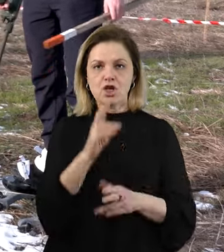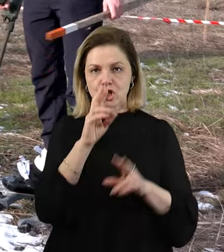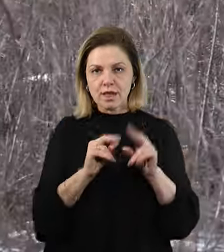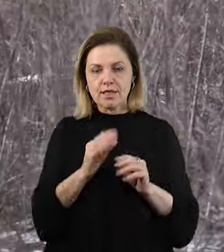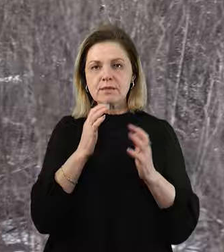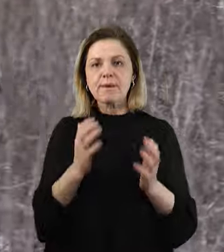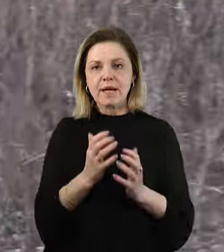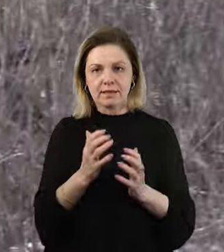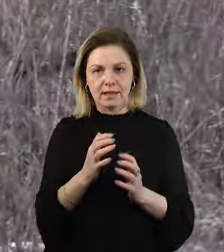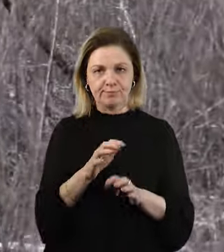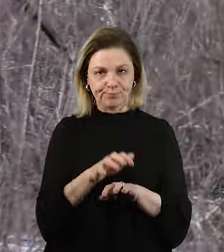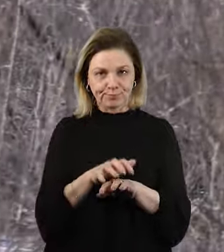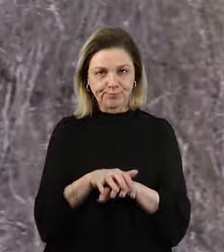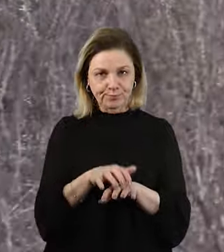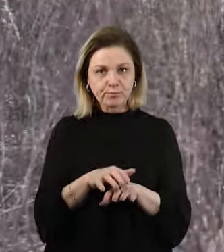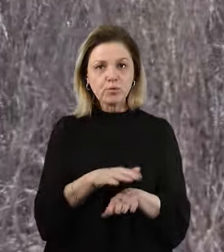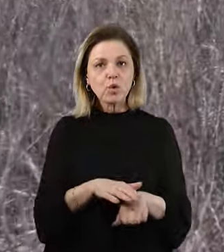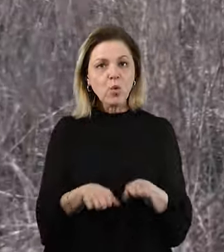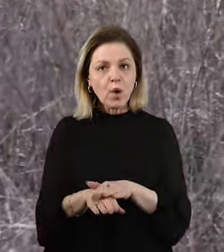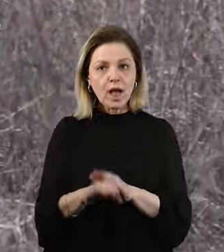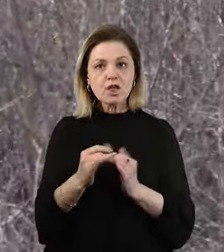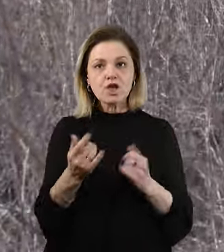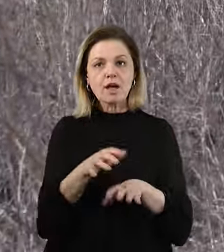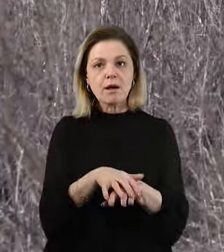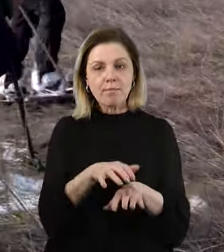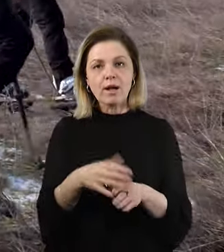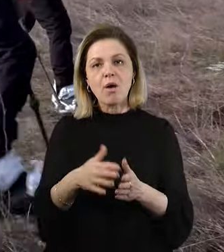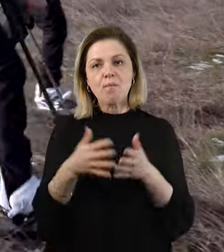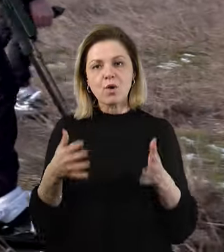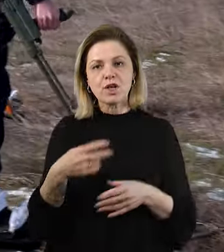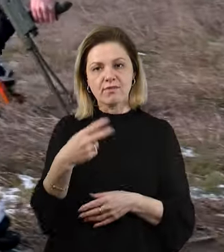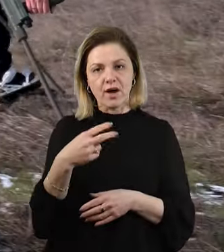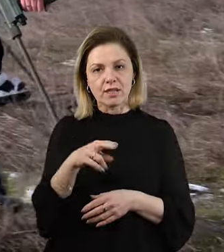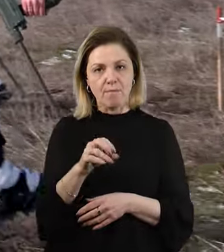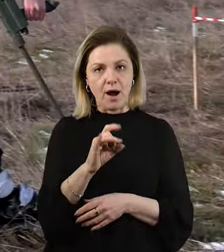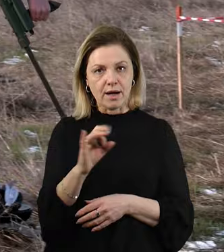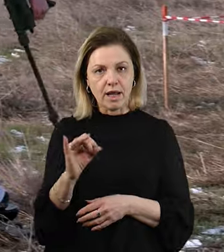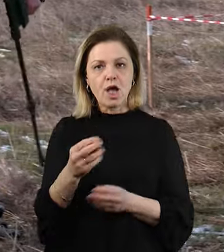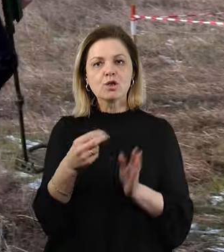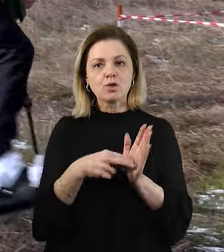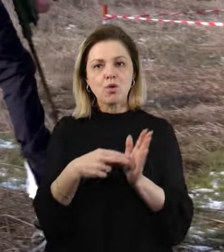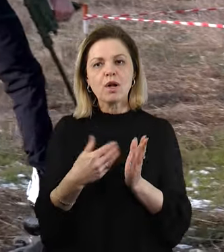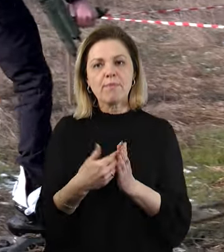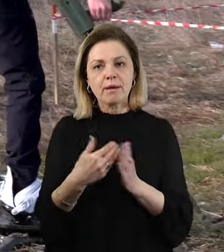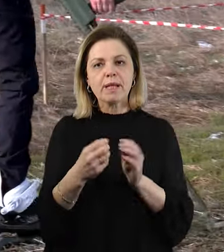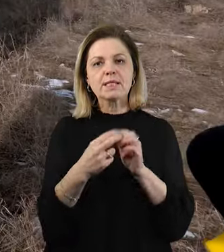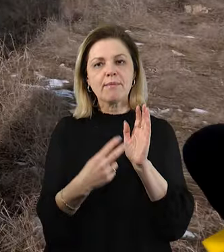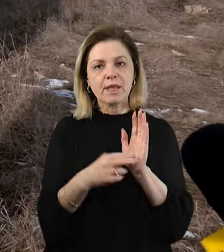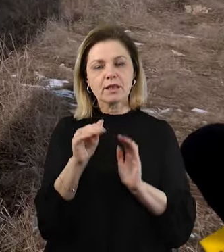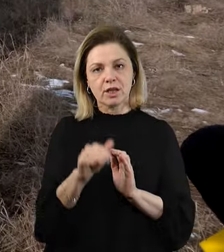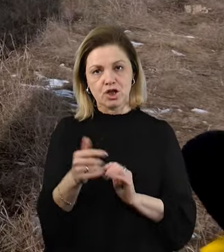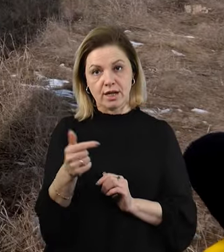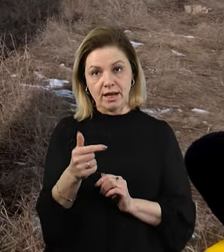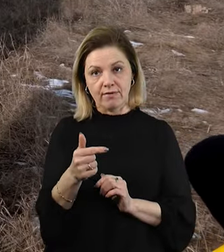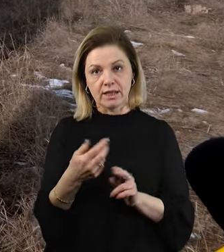кінцівки. Зараз у підрозділі понад 20 пар. Павло розповідає, коштує одна пара приблизно 17 тисяч гривень. Це